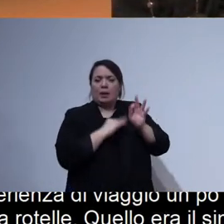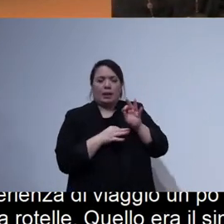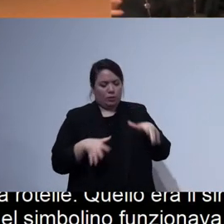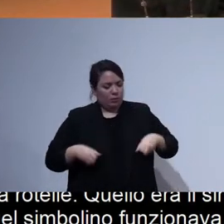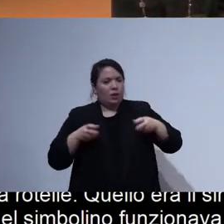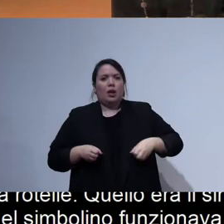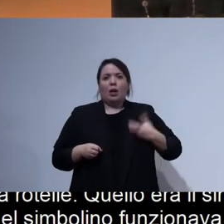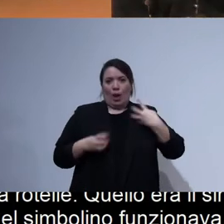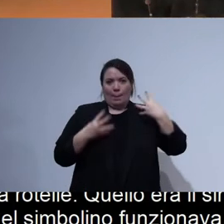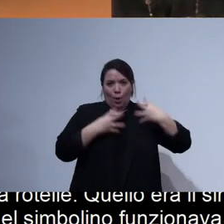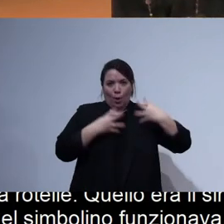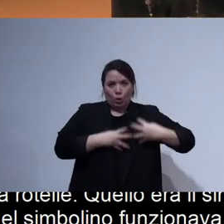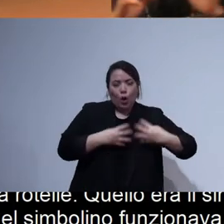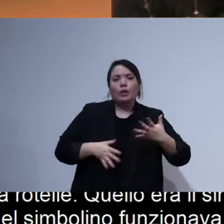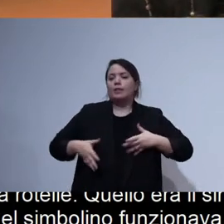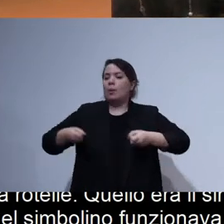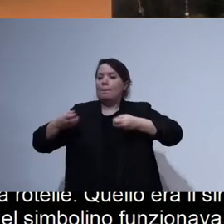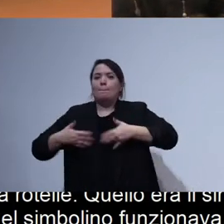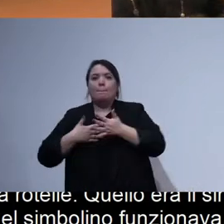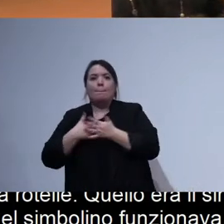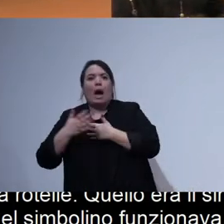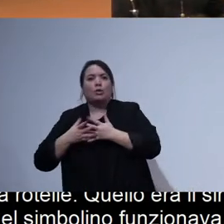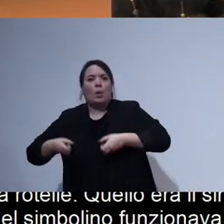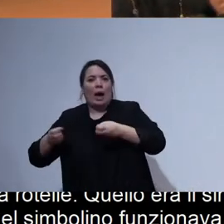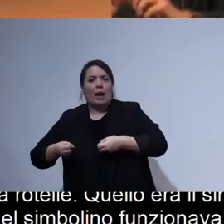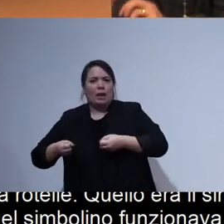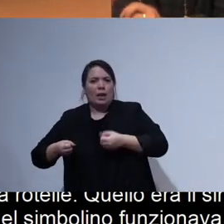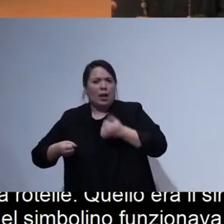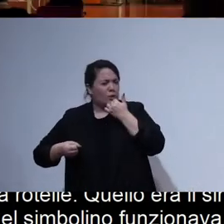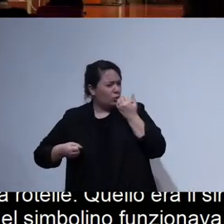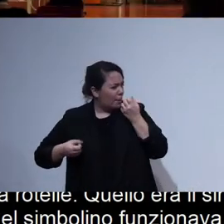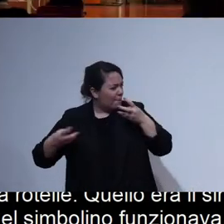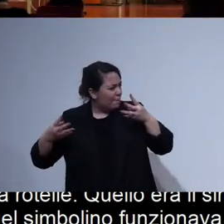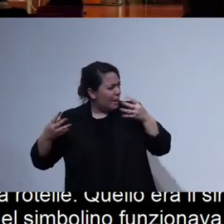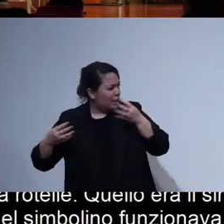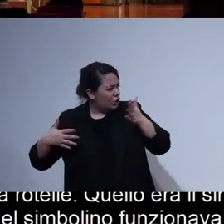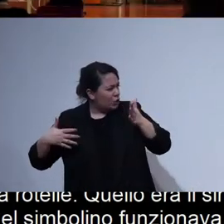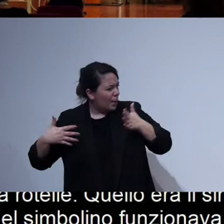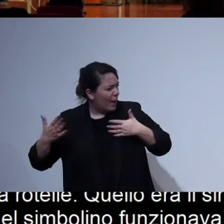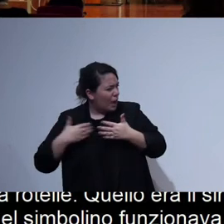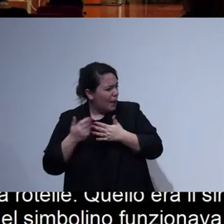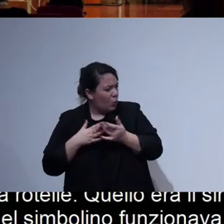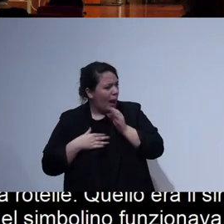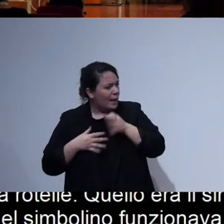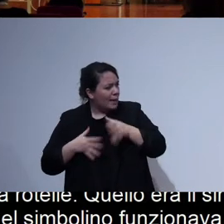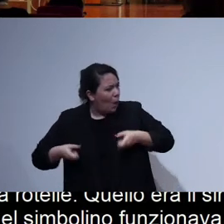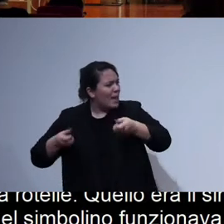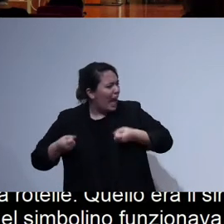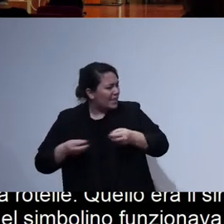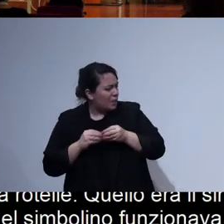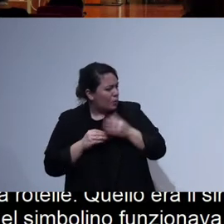a motore e quella manuale sono due mondi completamente